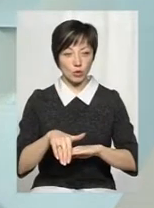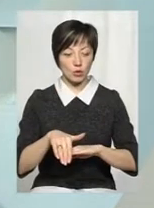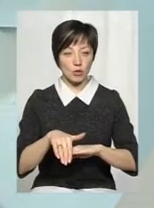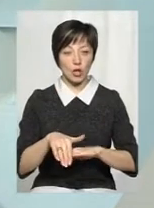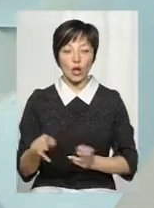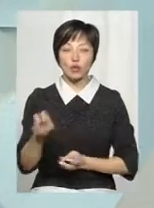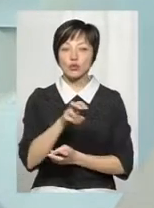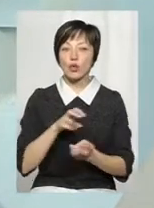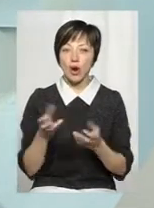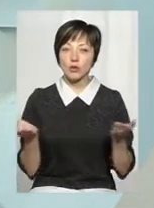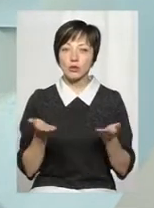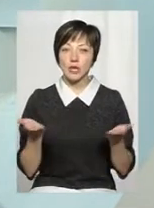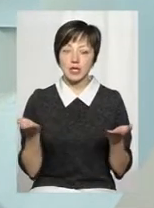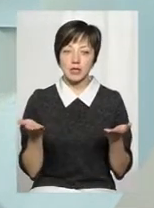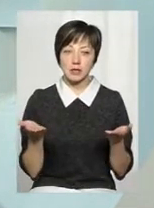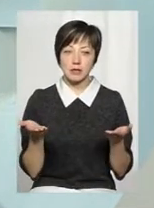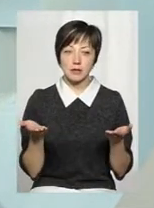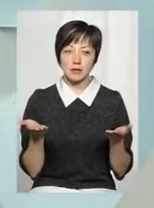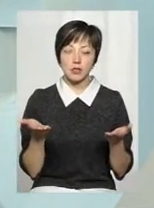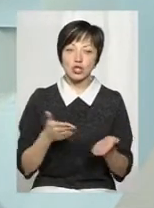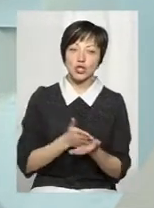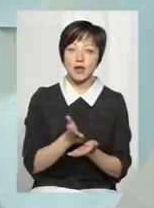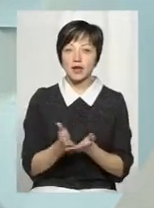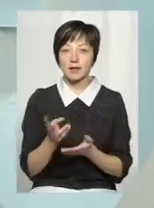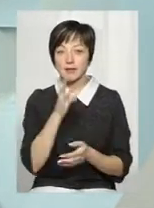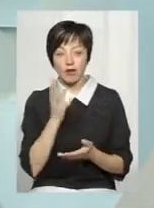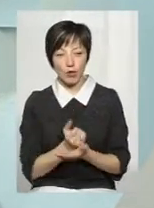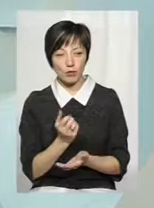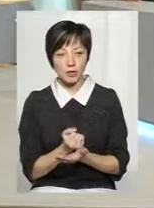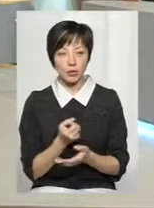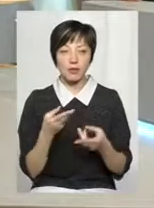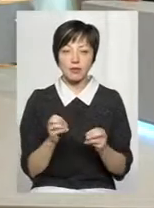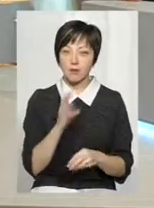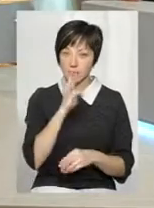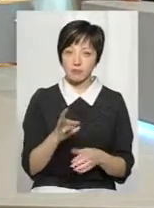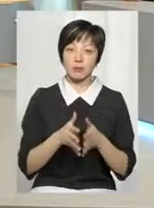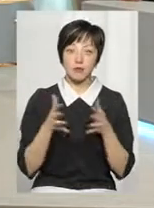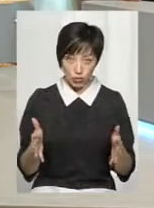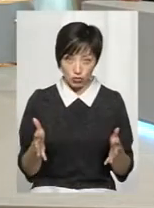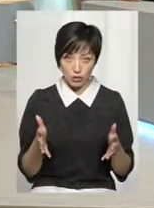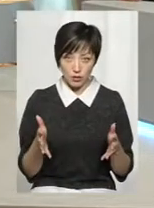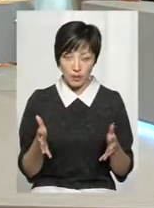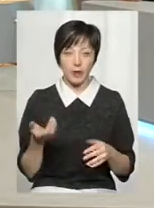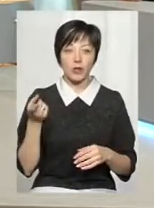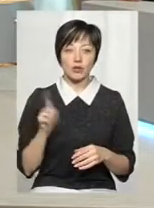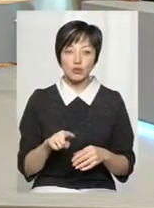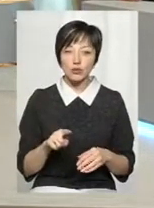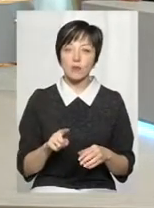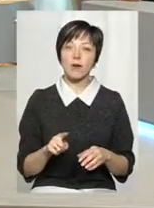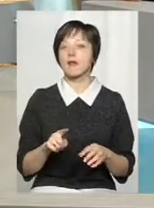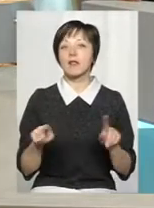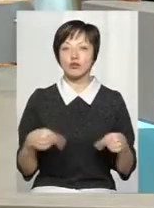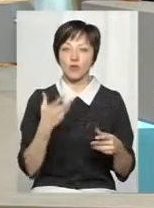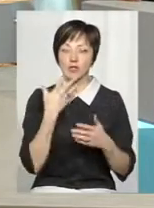шукають якісь шляхи заробітку, де їм платять більше, тому що влаштувати своє